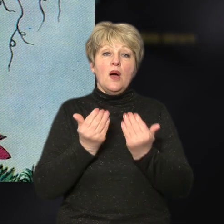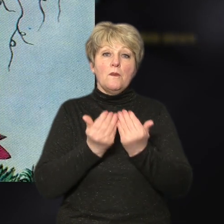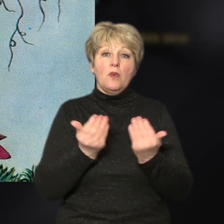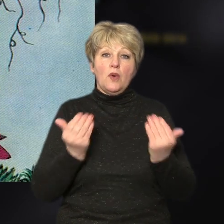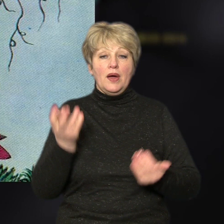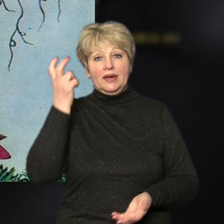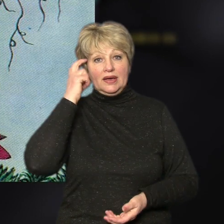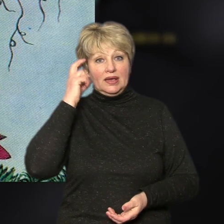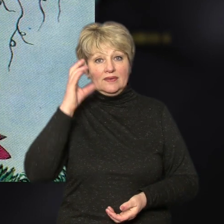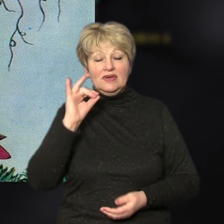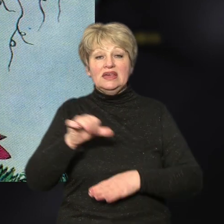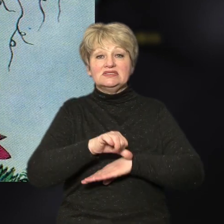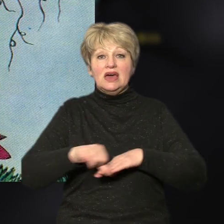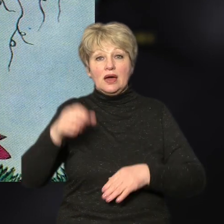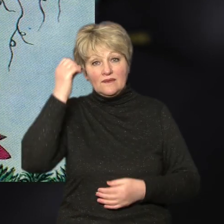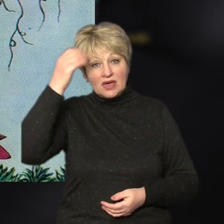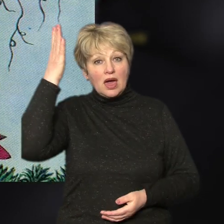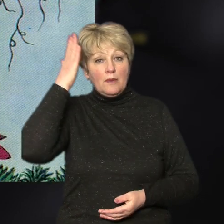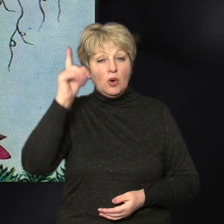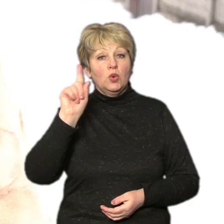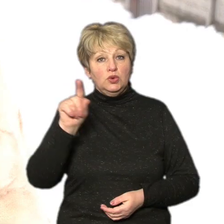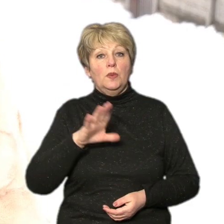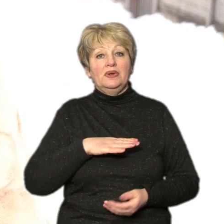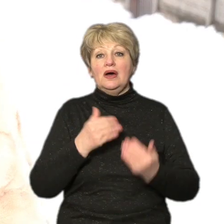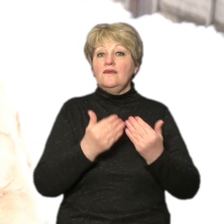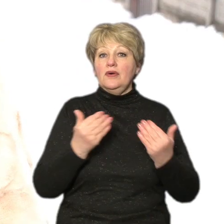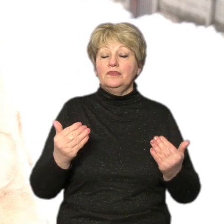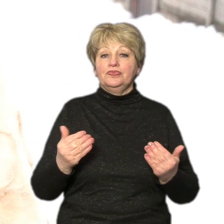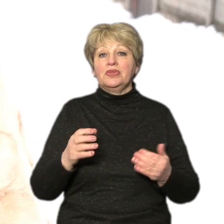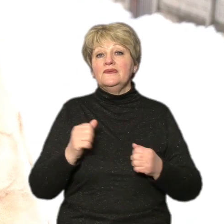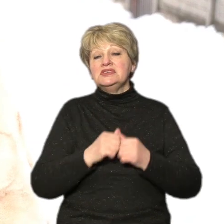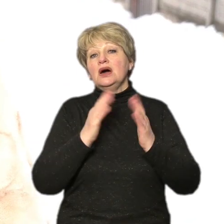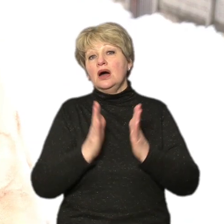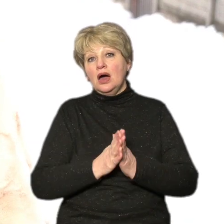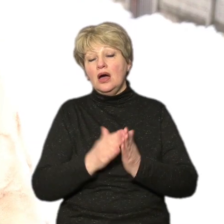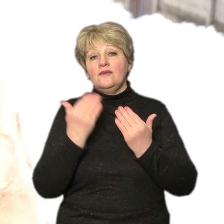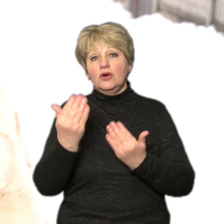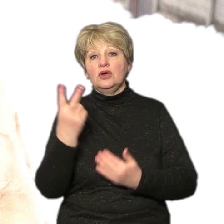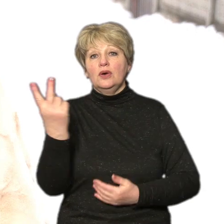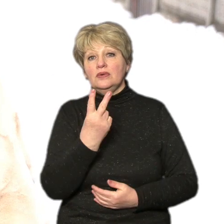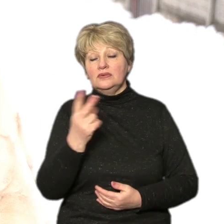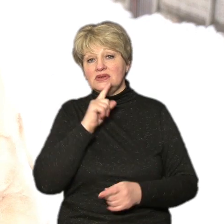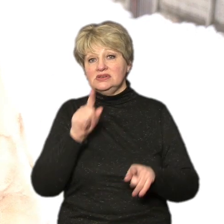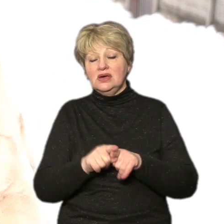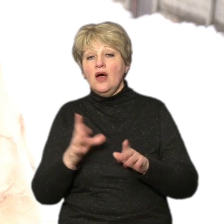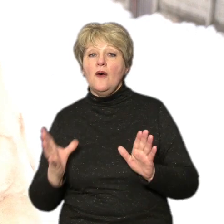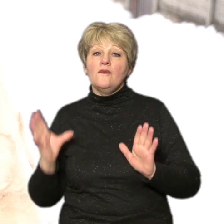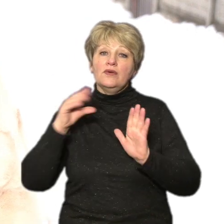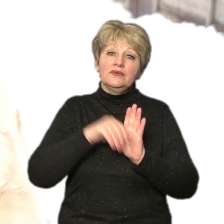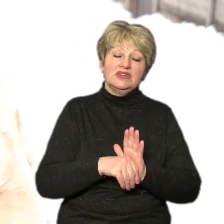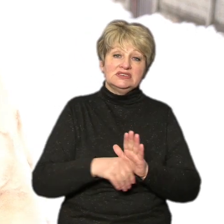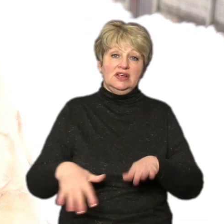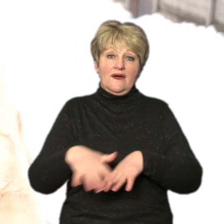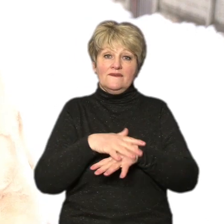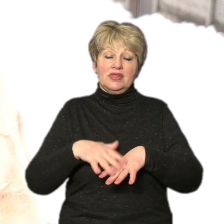Києва і за кордоном в Японії в неї була виставка. На загал вони обі внесли великий внесок в народне мистецтво